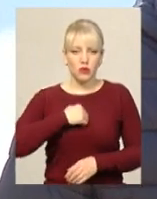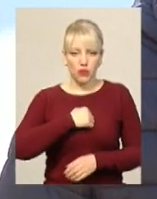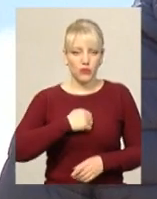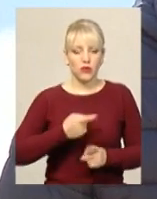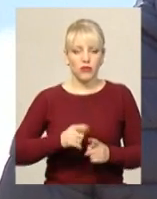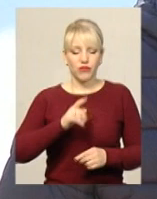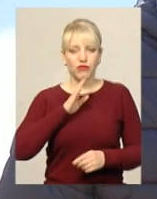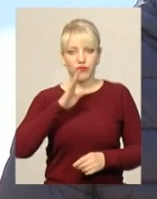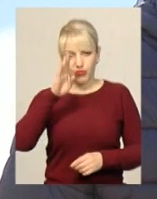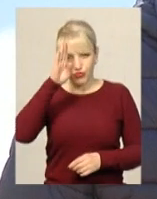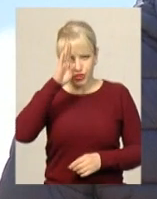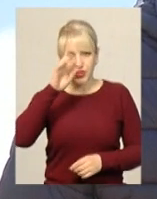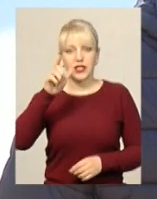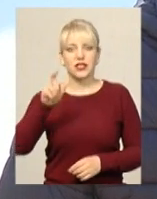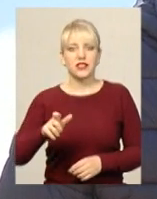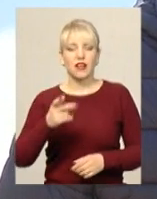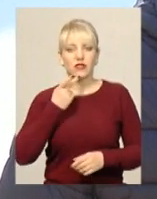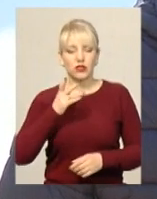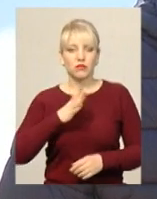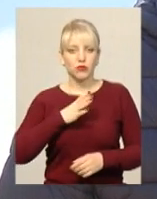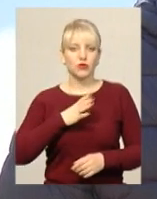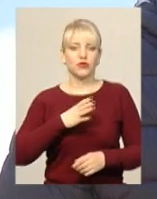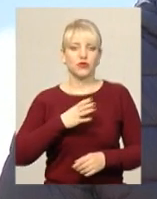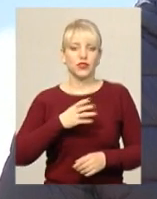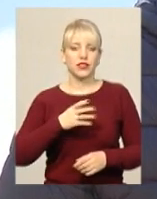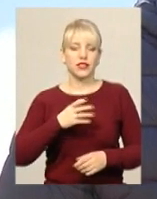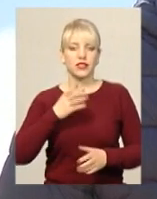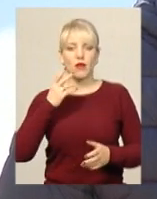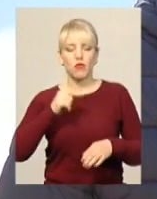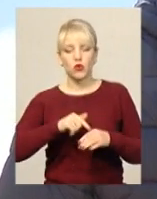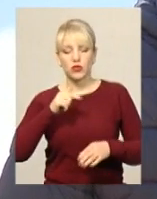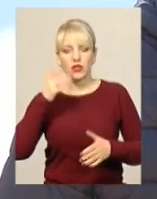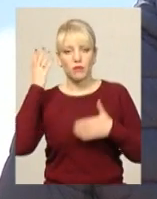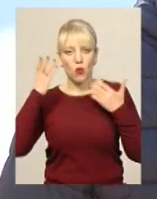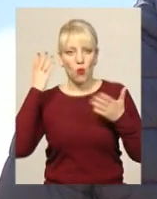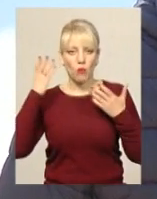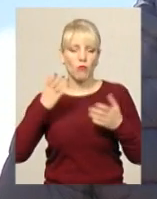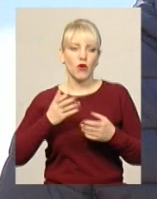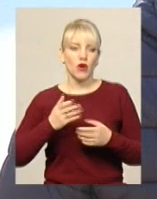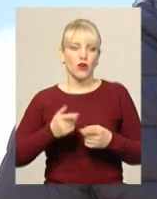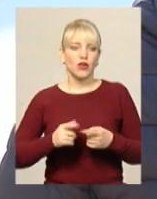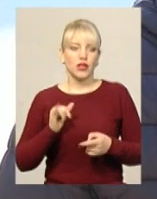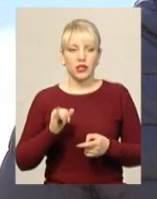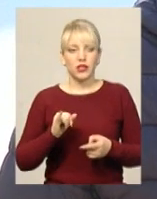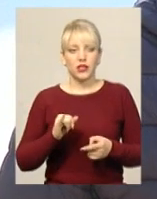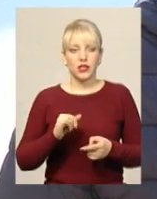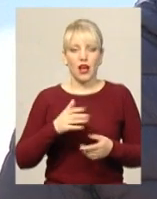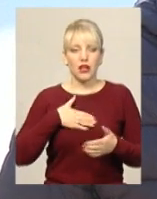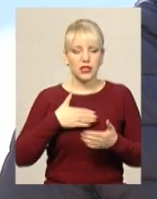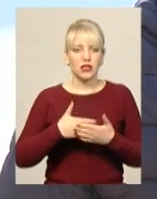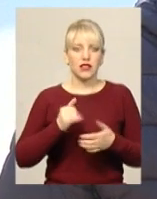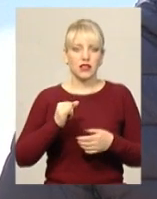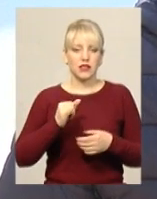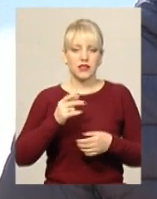завжди був з гарним почуттям гумору, завжди на позитиві, дбав про